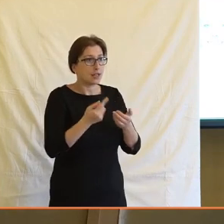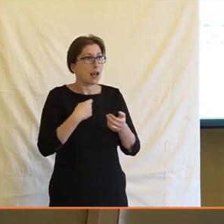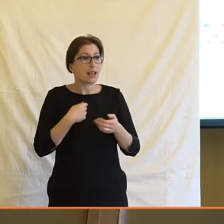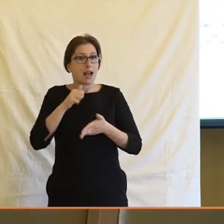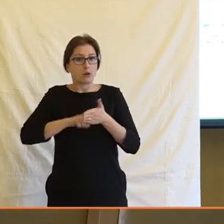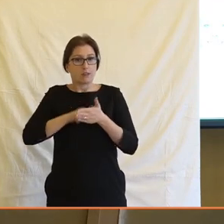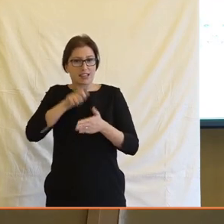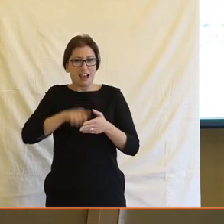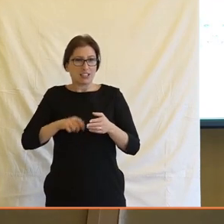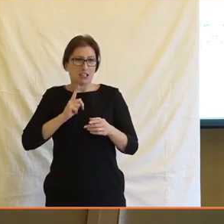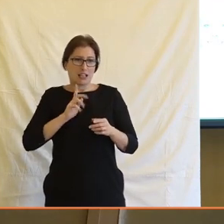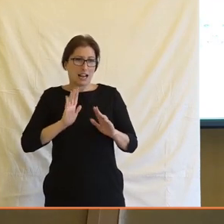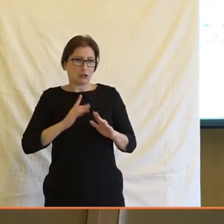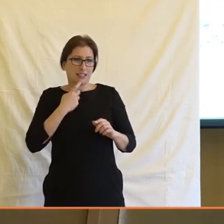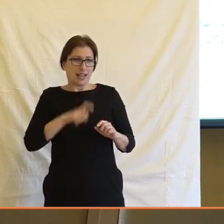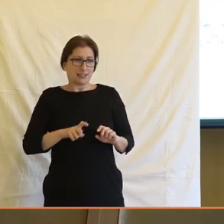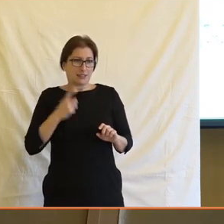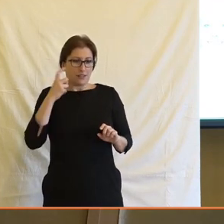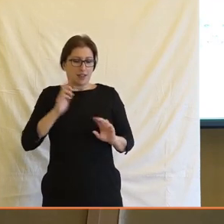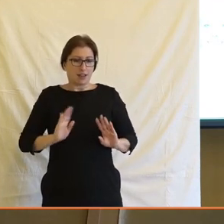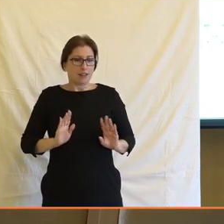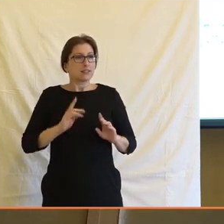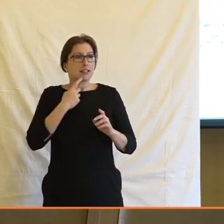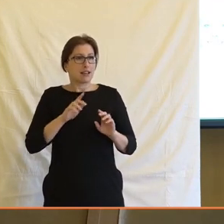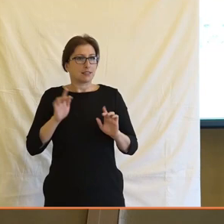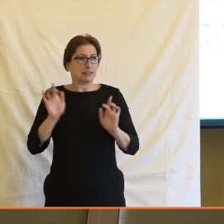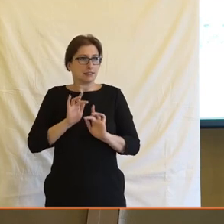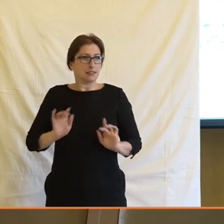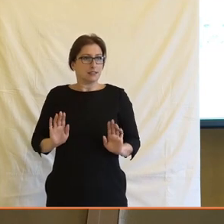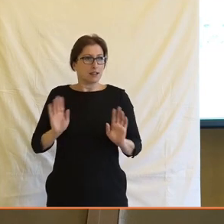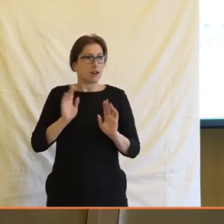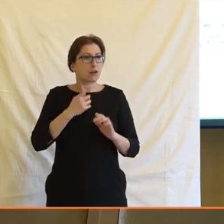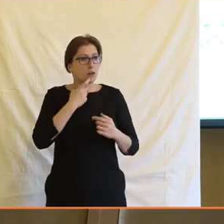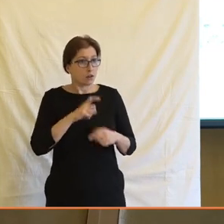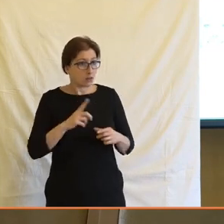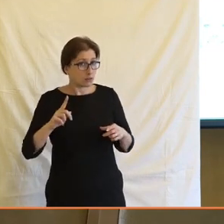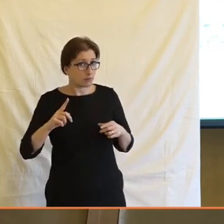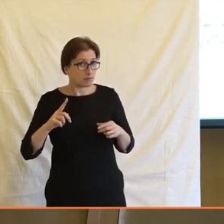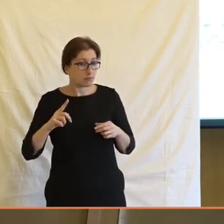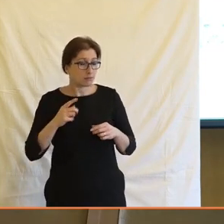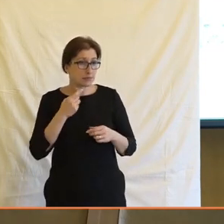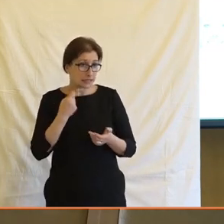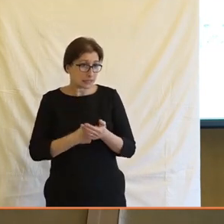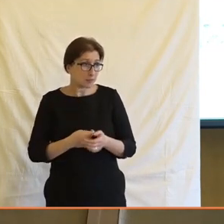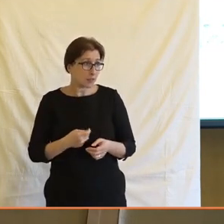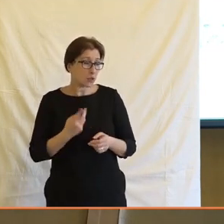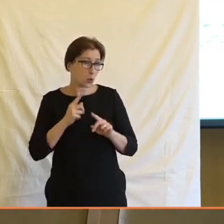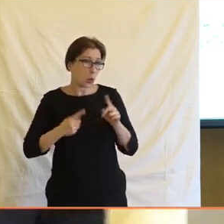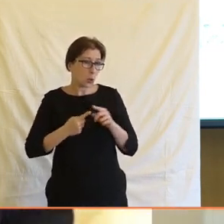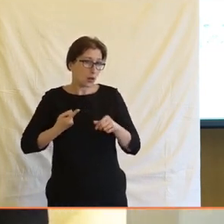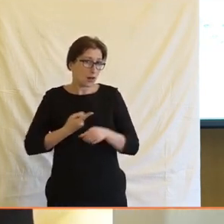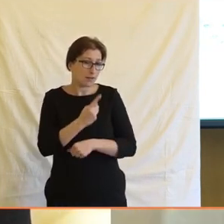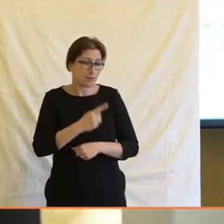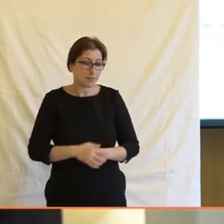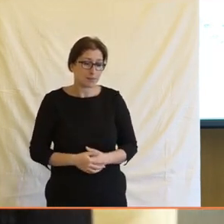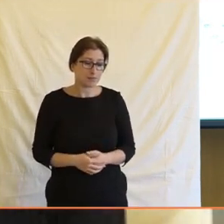neinformuji strach, že to nechci vědět, že s tím nechci mít nic společného. Je to trochu provokativní otázka.